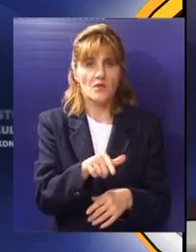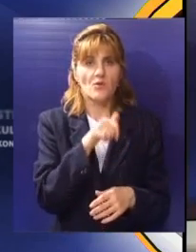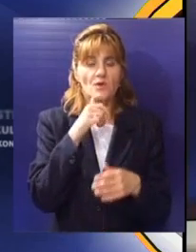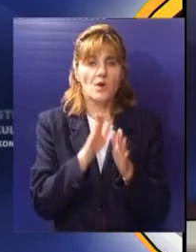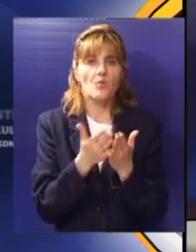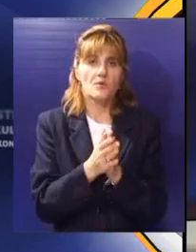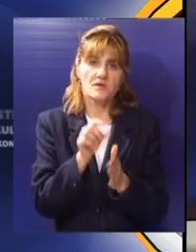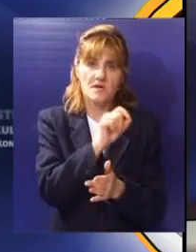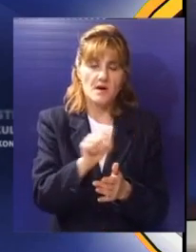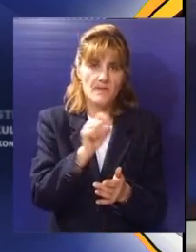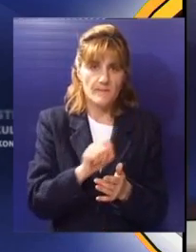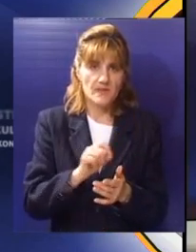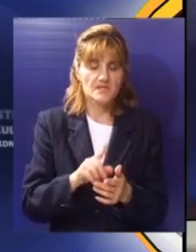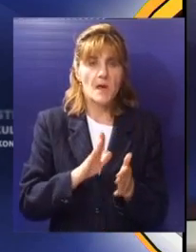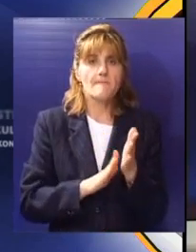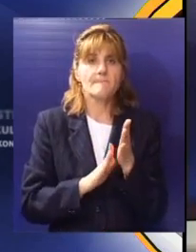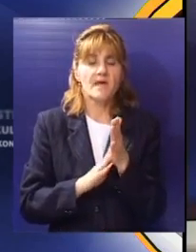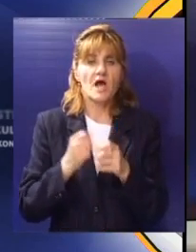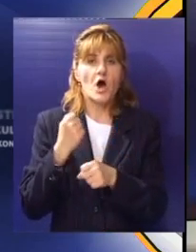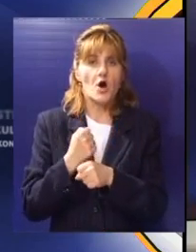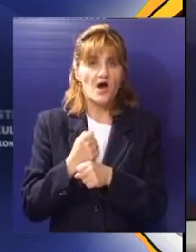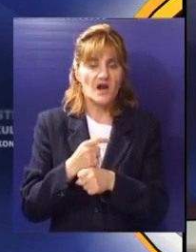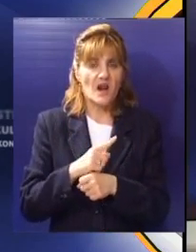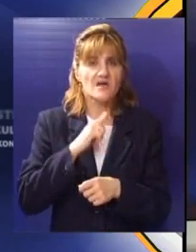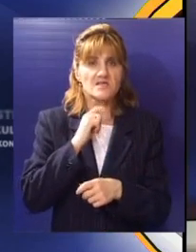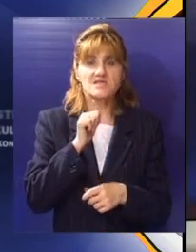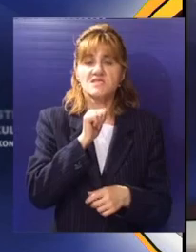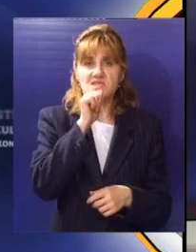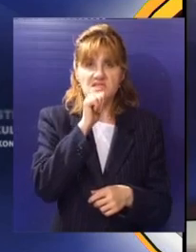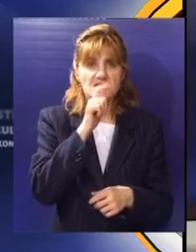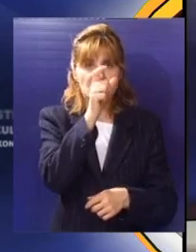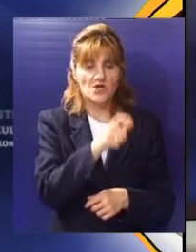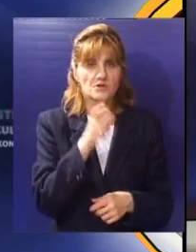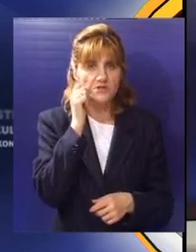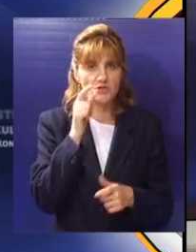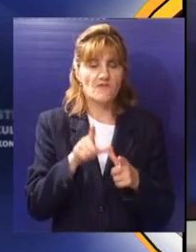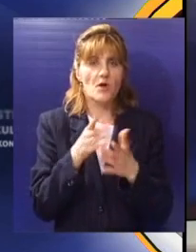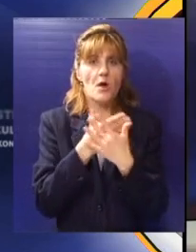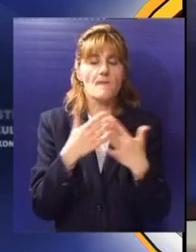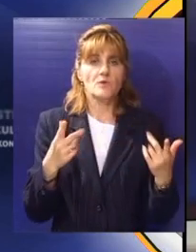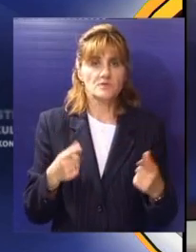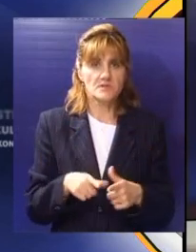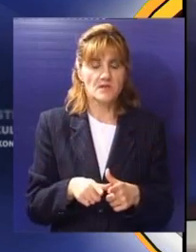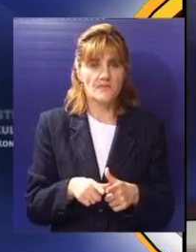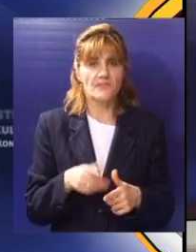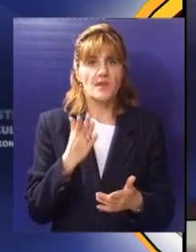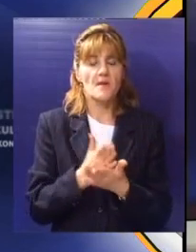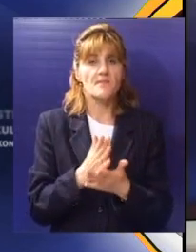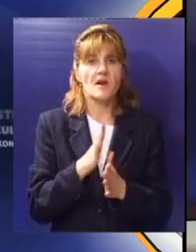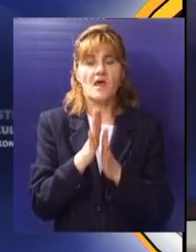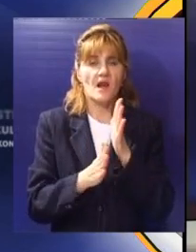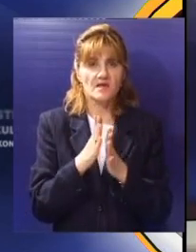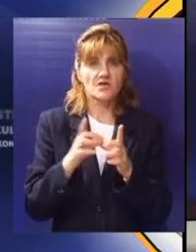je pored autorke govorio Mirko Grlica istoričar i kustos Gradskog muzeja iz Subotice. Urednik i moderator